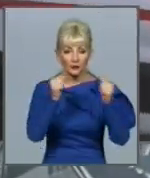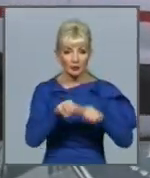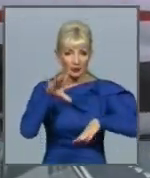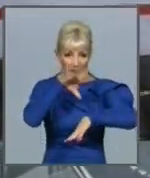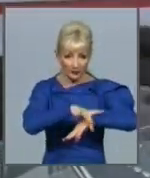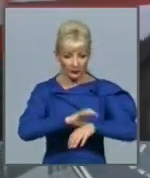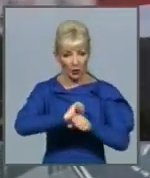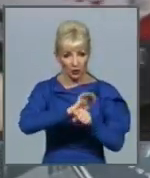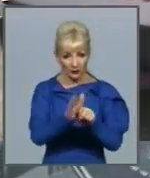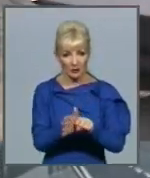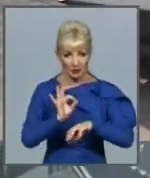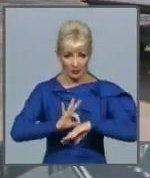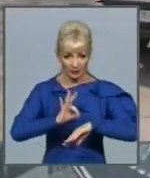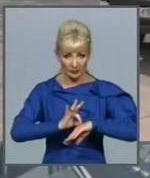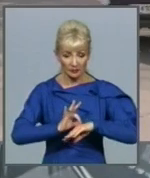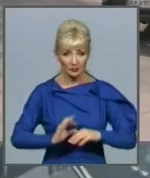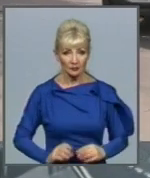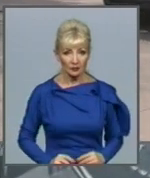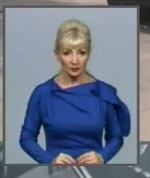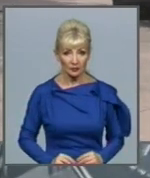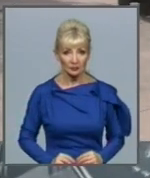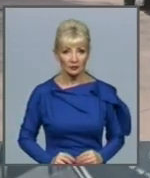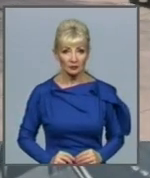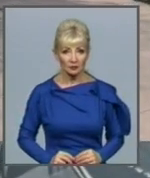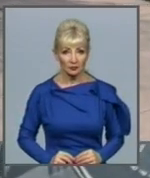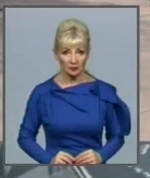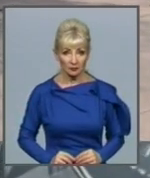інфекції. Анжела Сушко, Іван Кличко, Харківські Звісті.